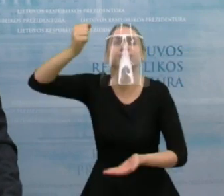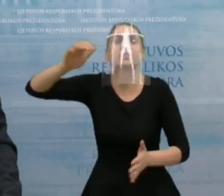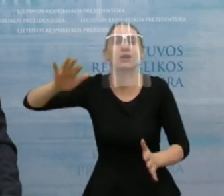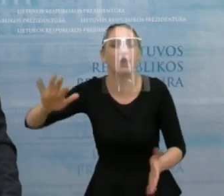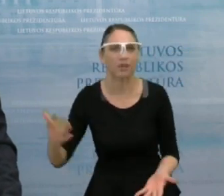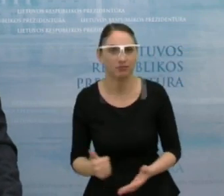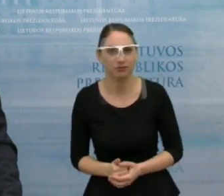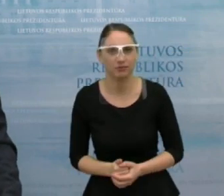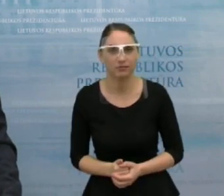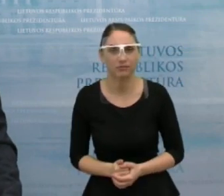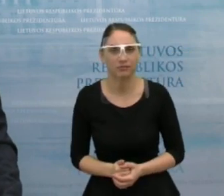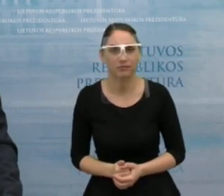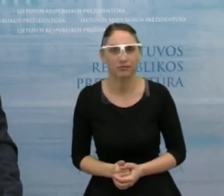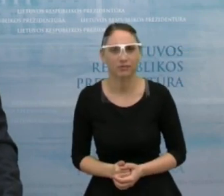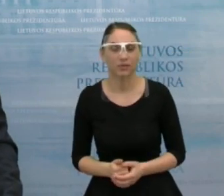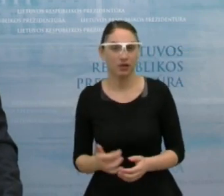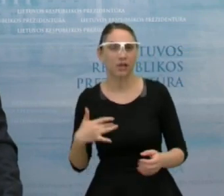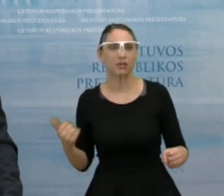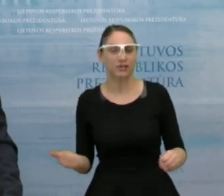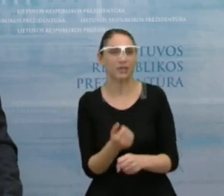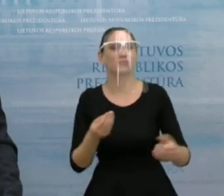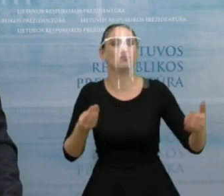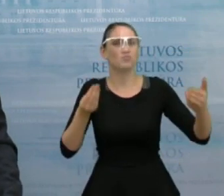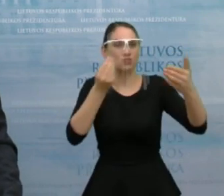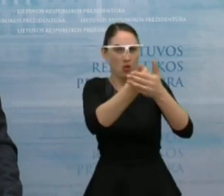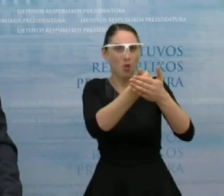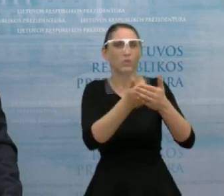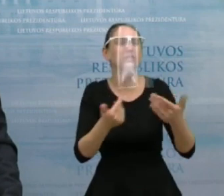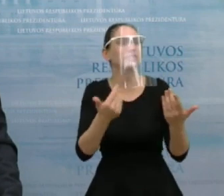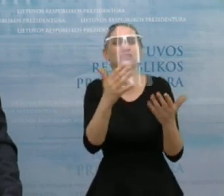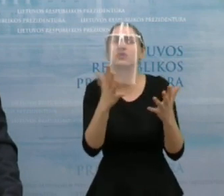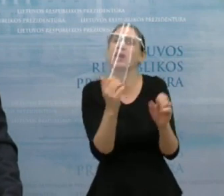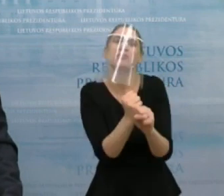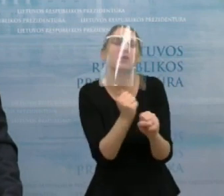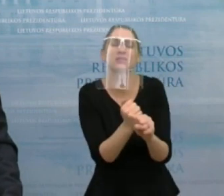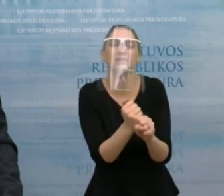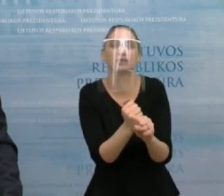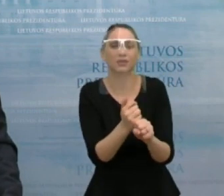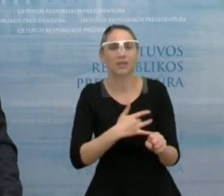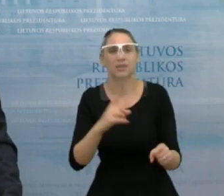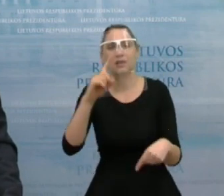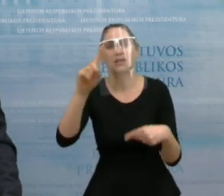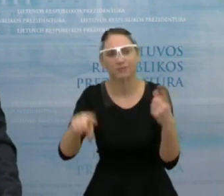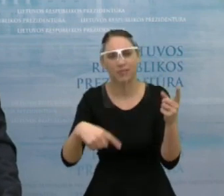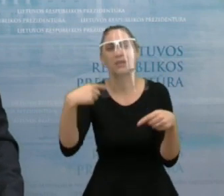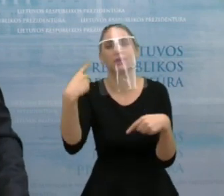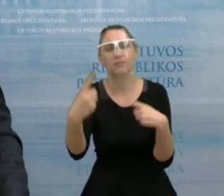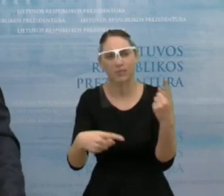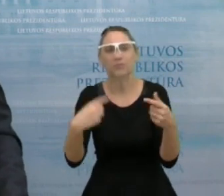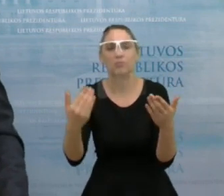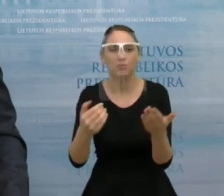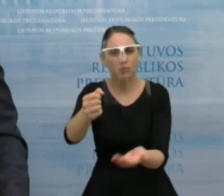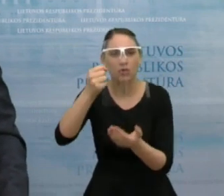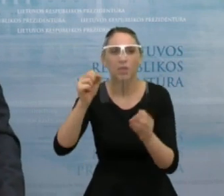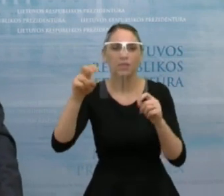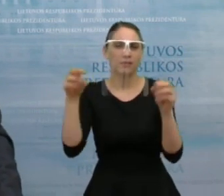pataisant mokestinę sistemą, kad jie būtų teisingesnė, yra kalbama praktiškai kiekvienais matais, prieimant naują biudžetą,